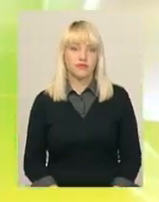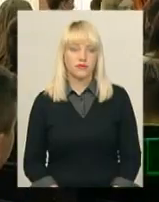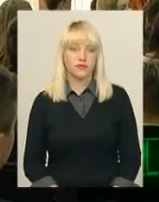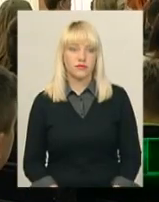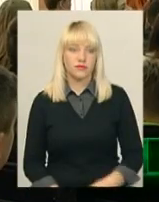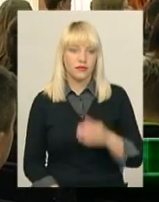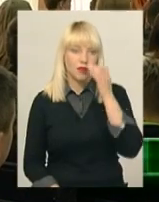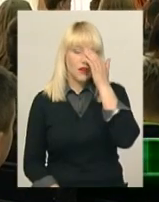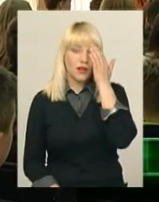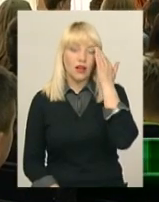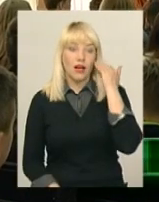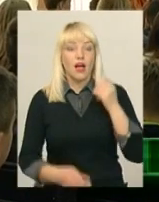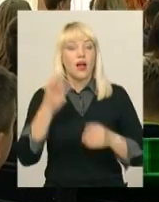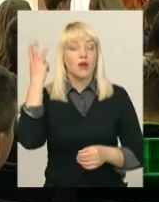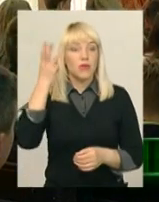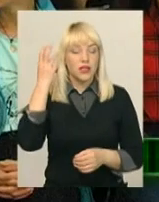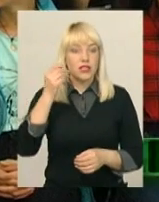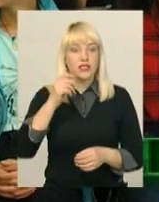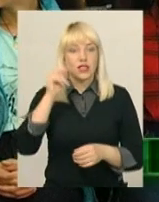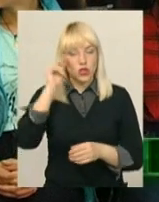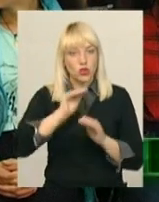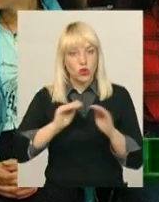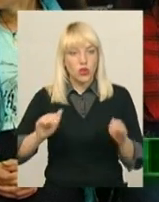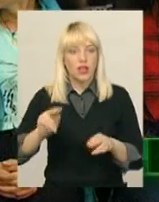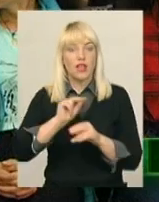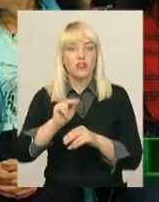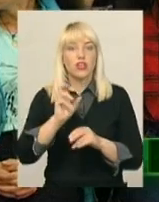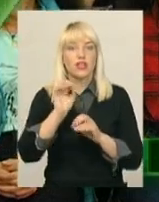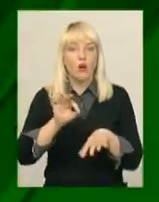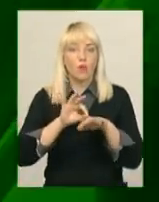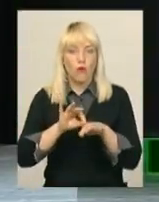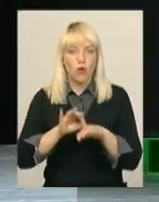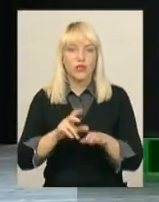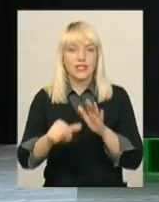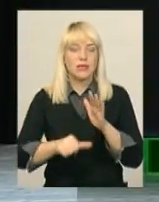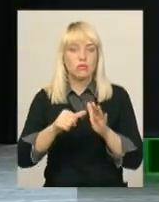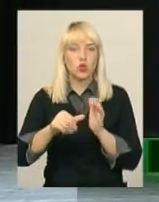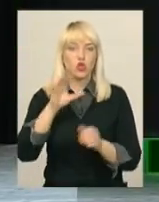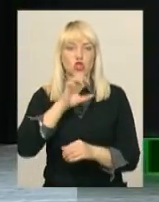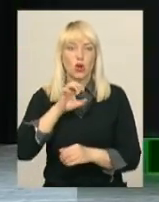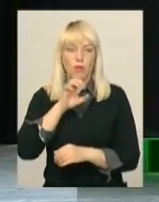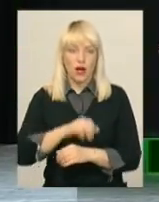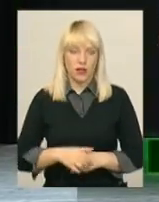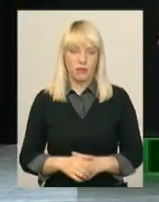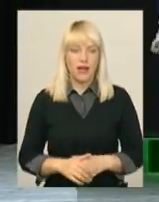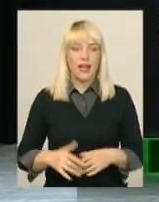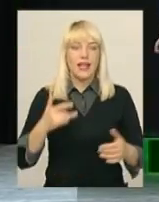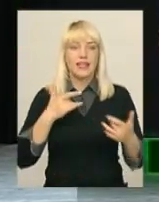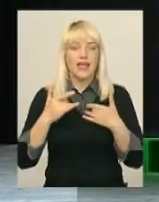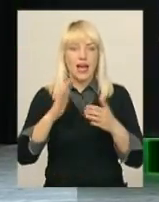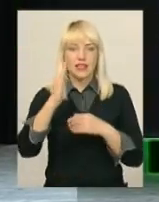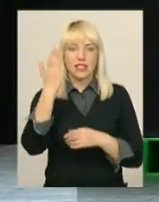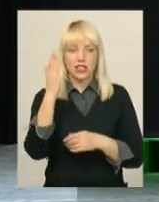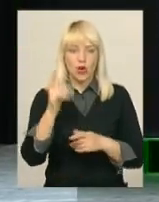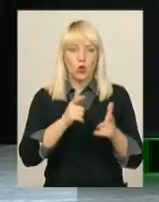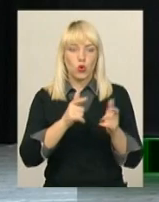Хмельницьких школярів навчали, як поводитися при зустрічі з безпритульними собаками. Народний аматорський театр «Дзеркало» готується до виступу в